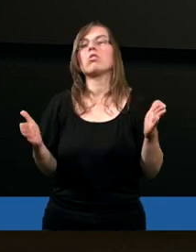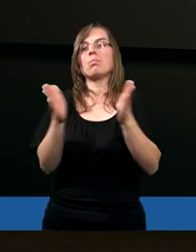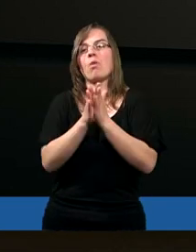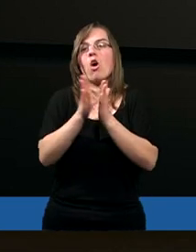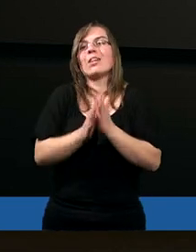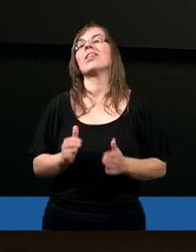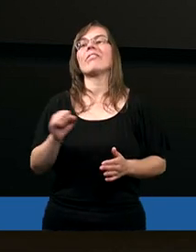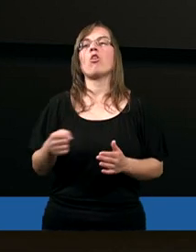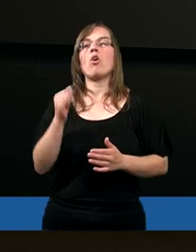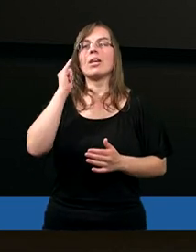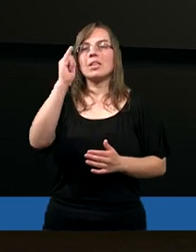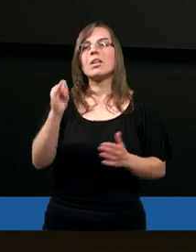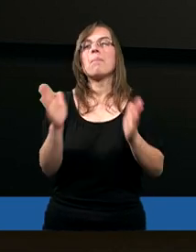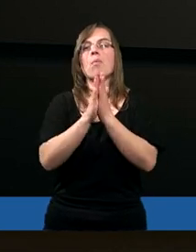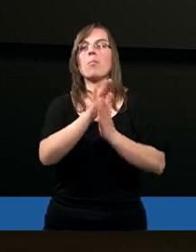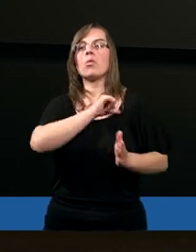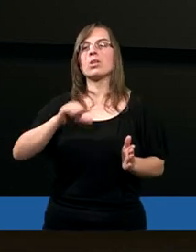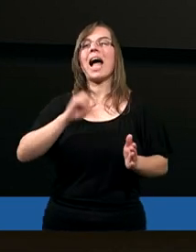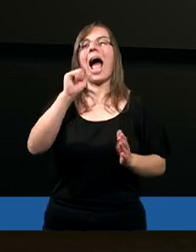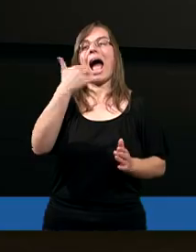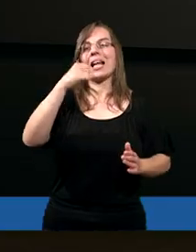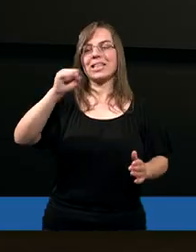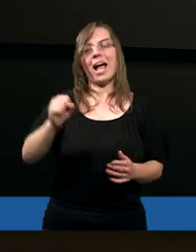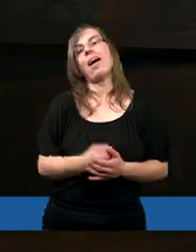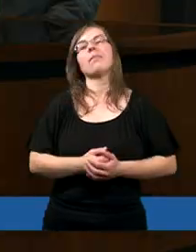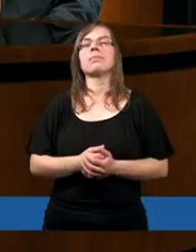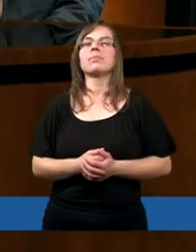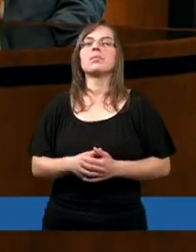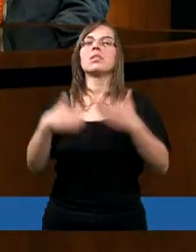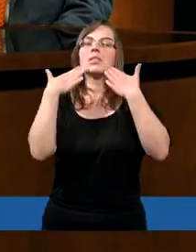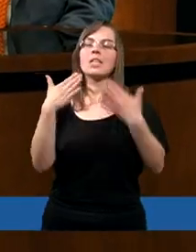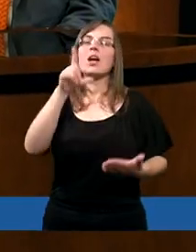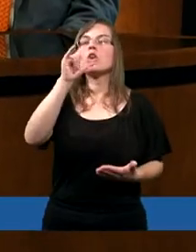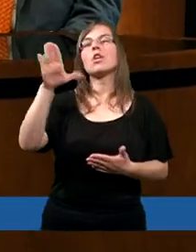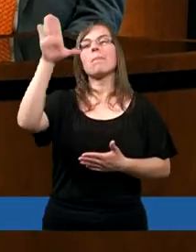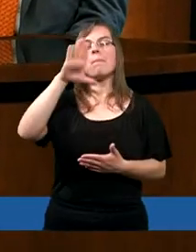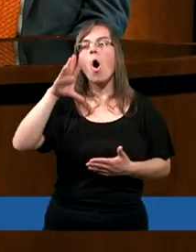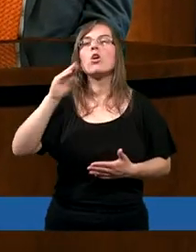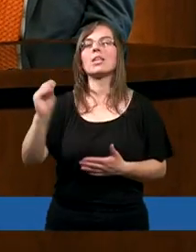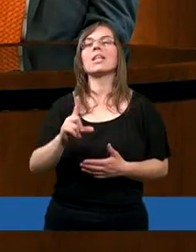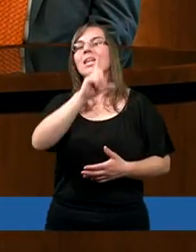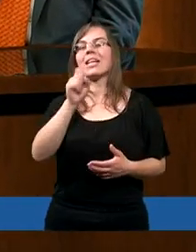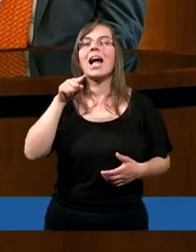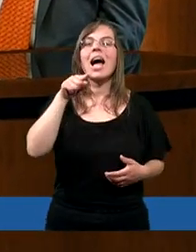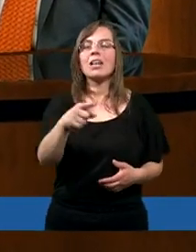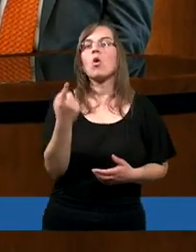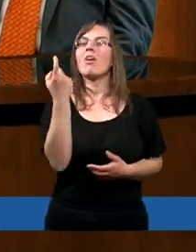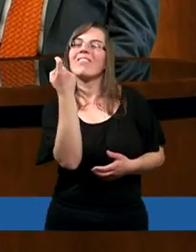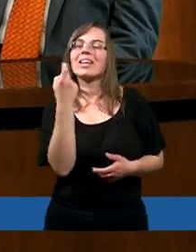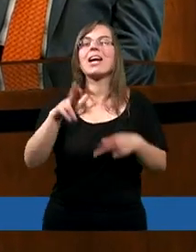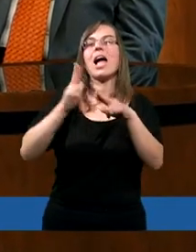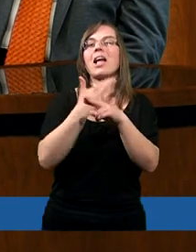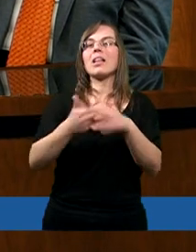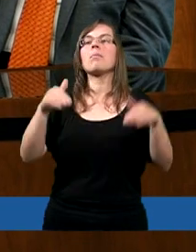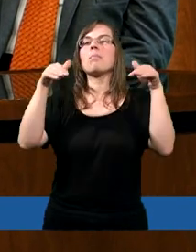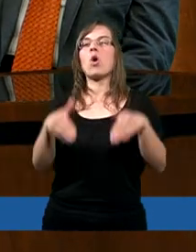modlitwą i pomodlij się Ania na koniec. Dziękujemy Ci, Panie Boże, za tą chwilę,